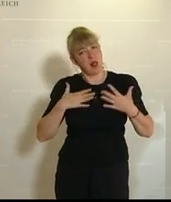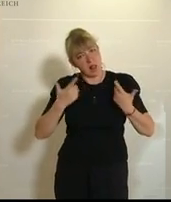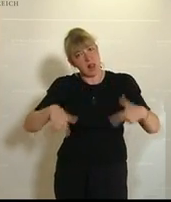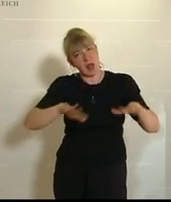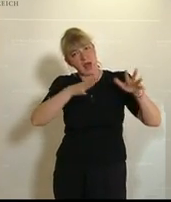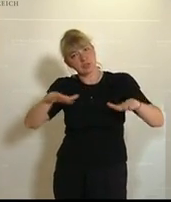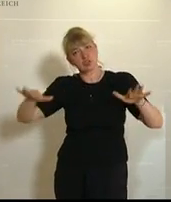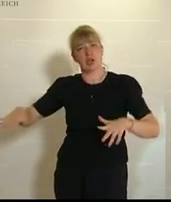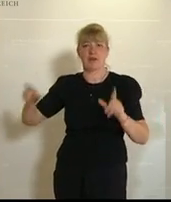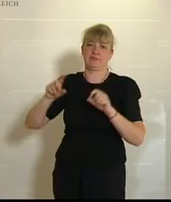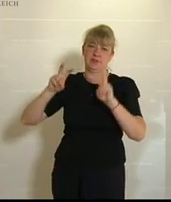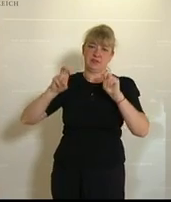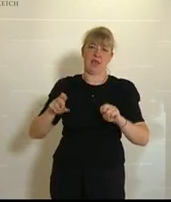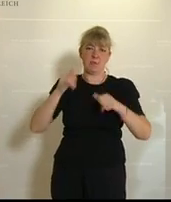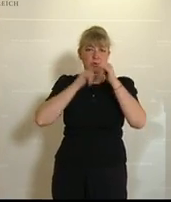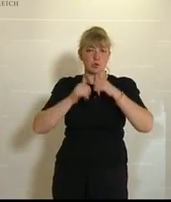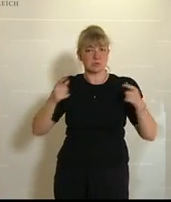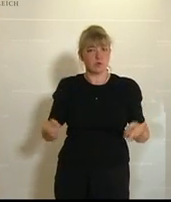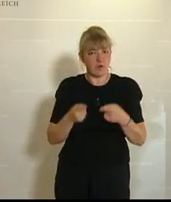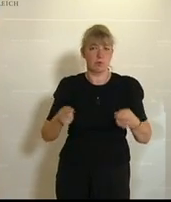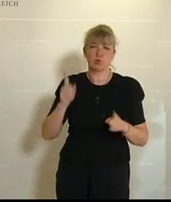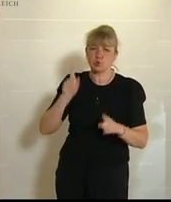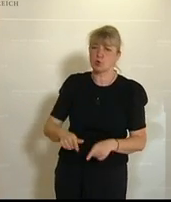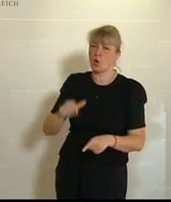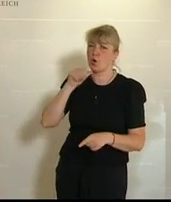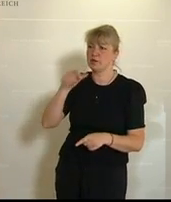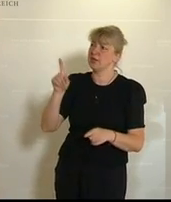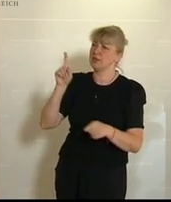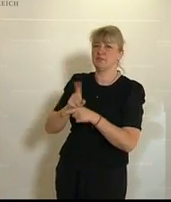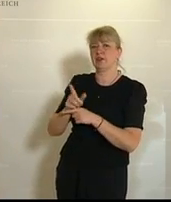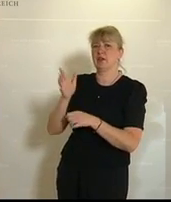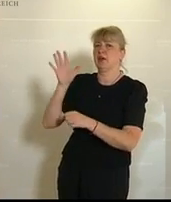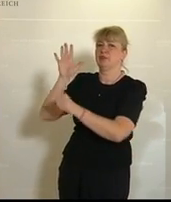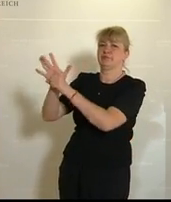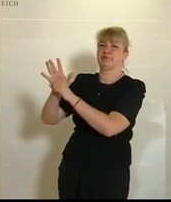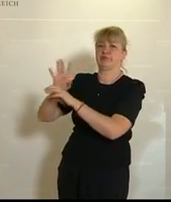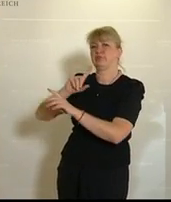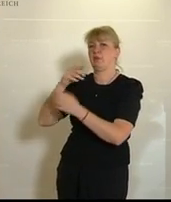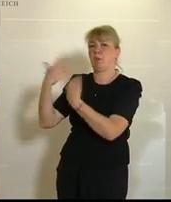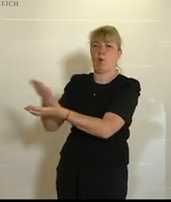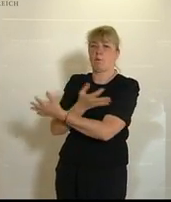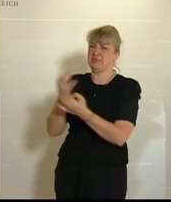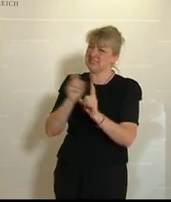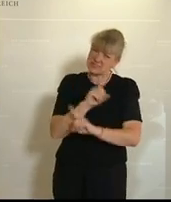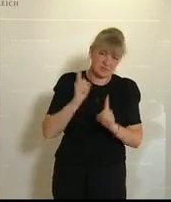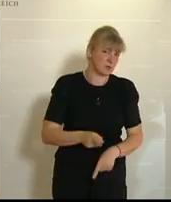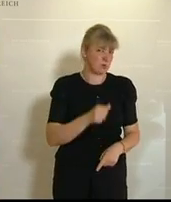die Tourismuswerbung betreiben, dass man die nicht durch den Rost durchfallen lässt, sondern eben auch in diesen